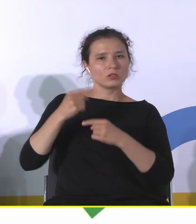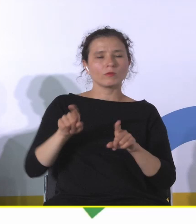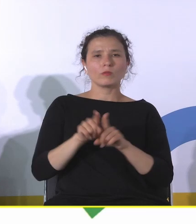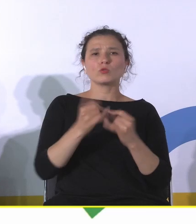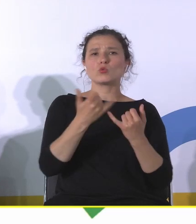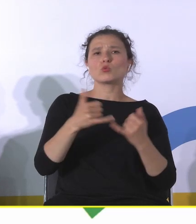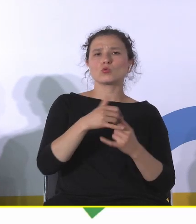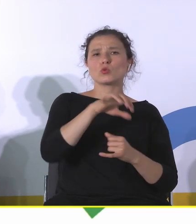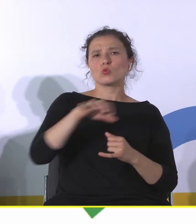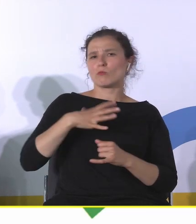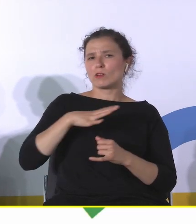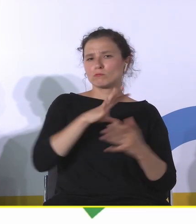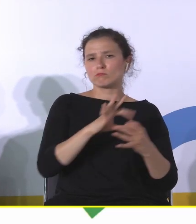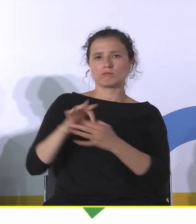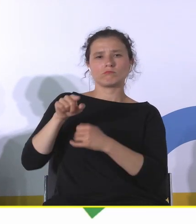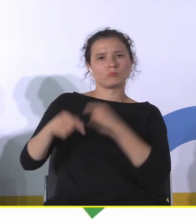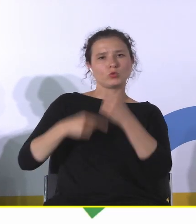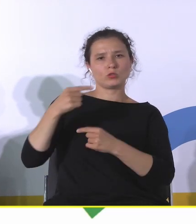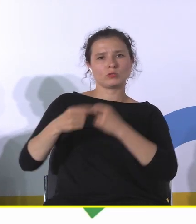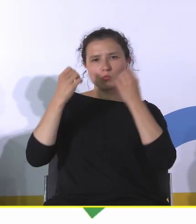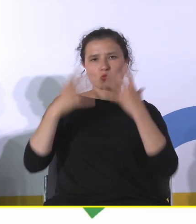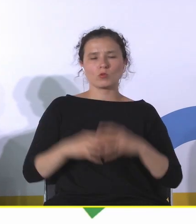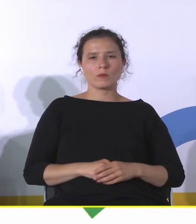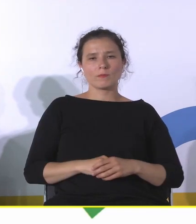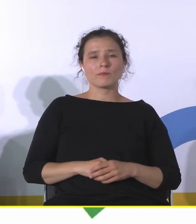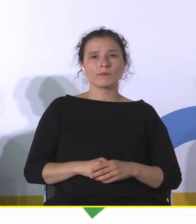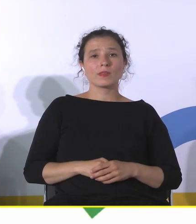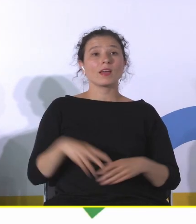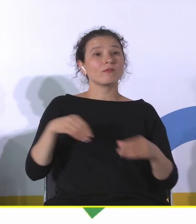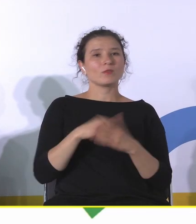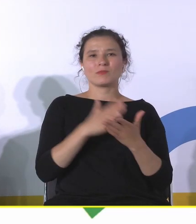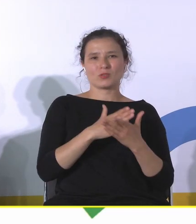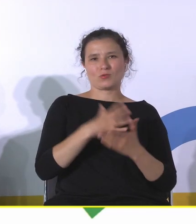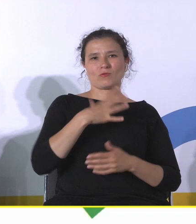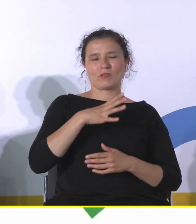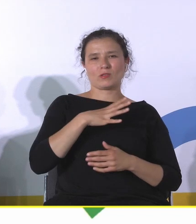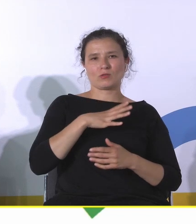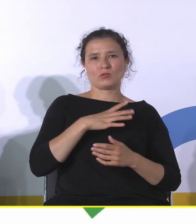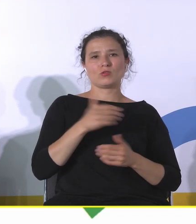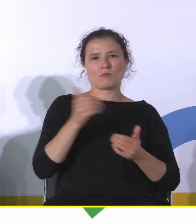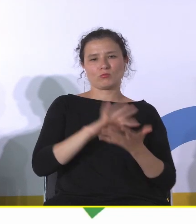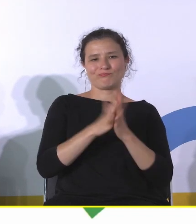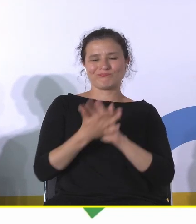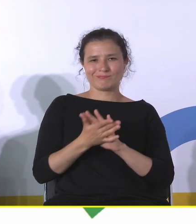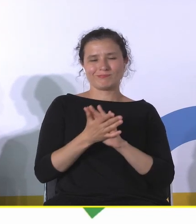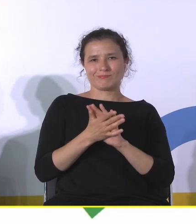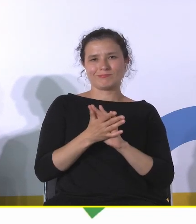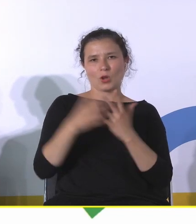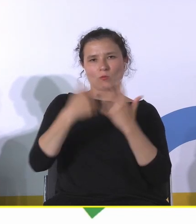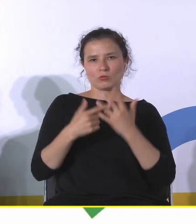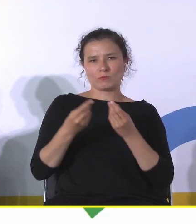wiązane z dziedzictwem kulturowym, które obejmują nie tylko wartości przeliczane na pieniądze, ale też na przykład wartości